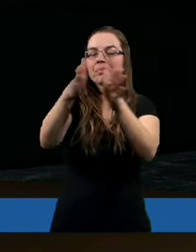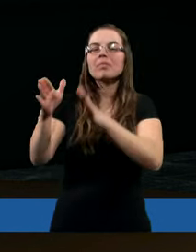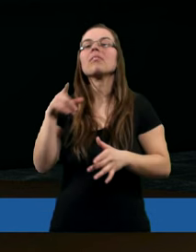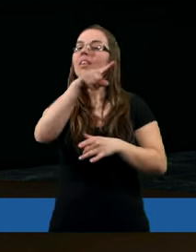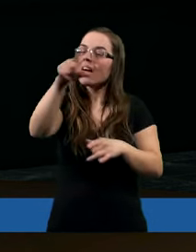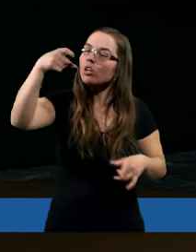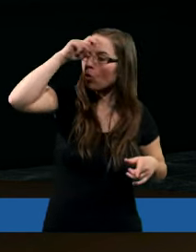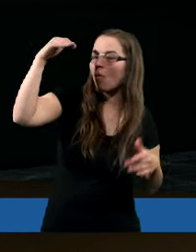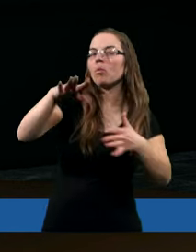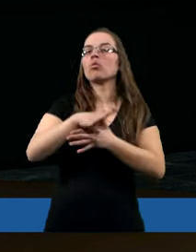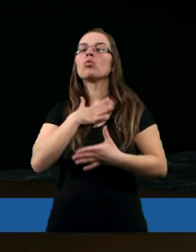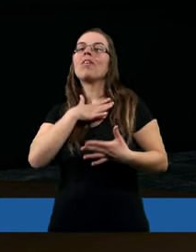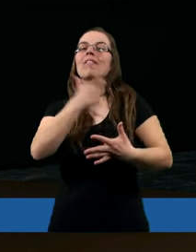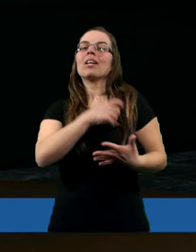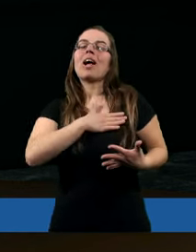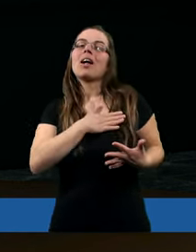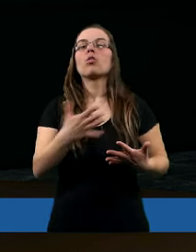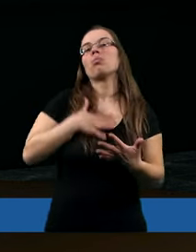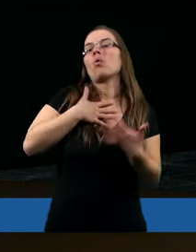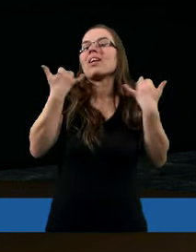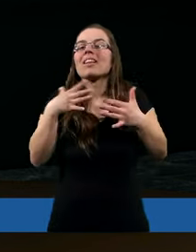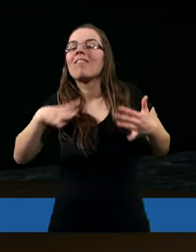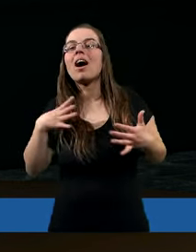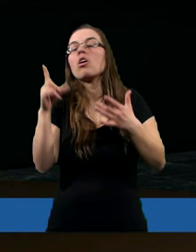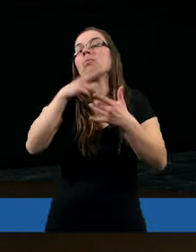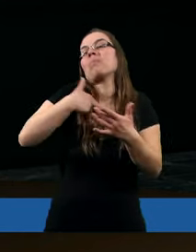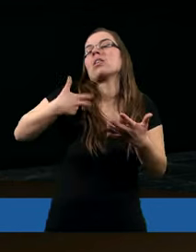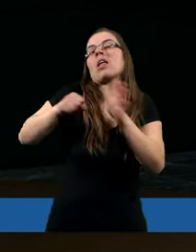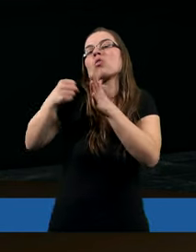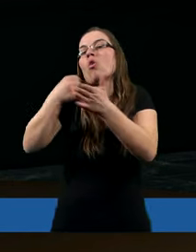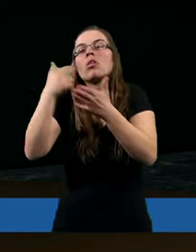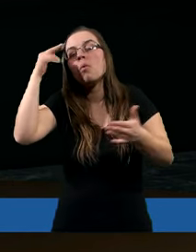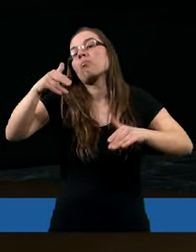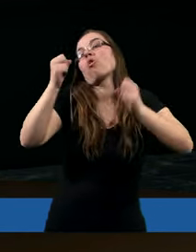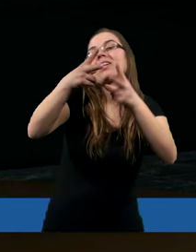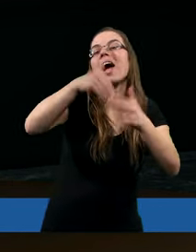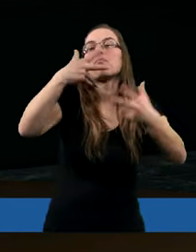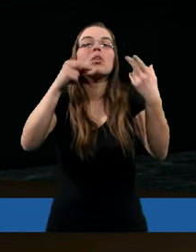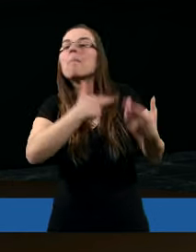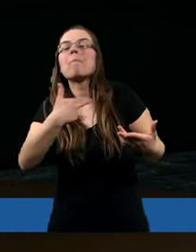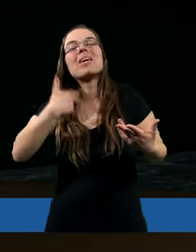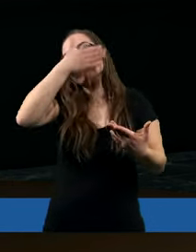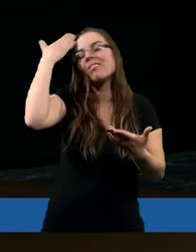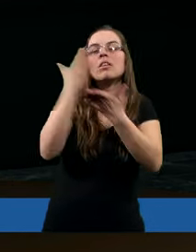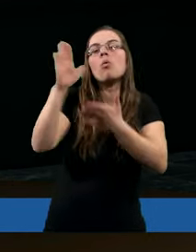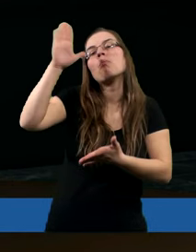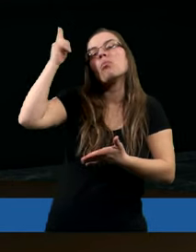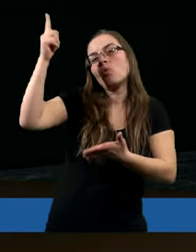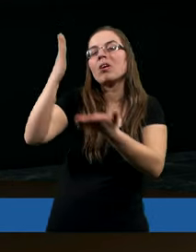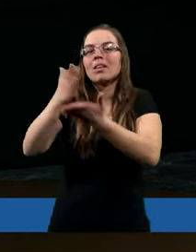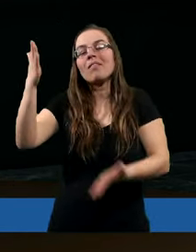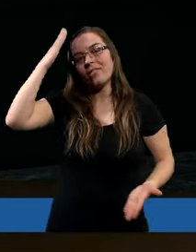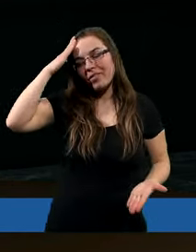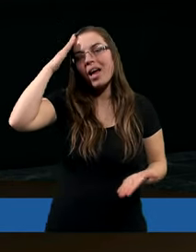jednak ten człowiek w sercu toczy zupełnie inną walkę, o której my nie do końca wiemy. Może tak, może nie. My nie wiemy, tylko Bóg to wie. Dlatego